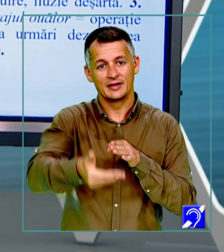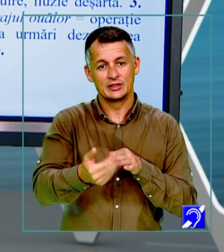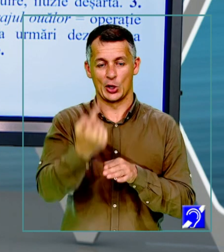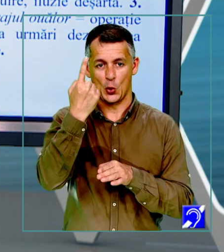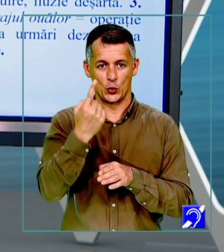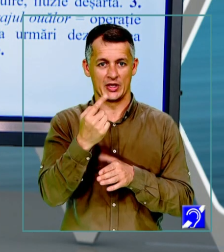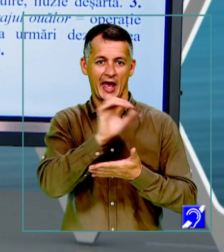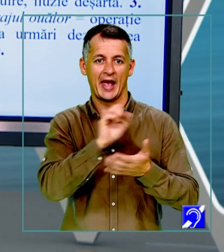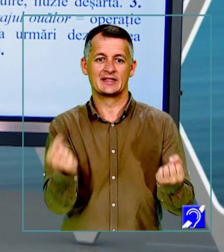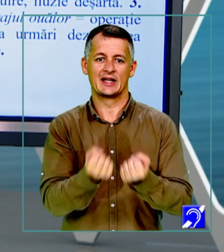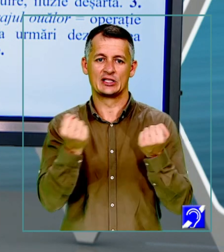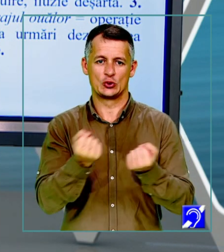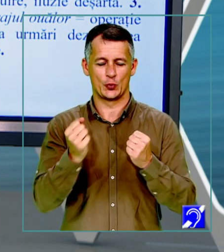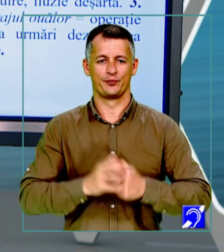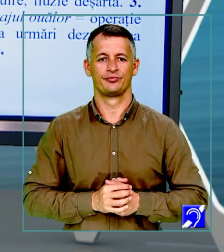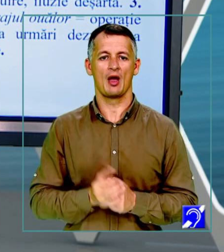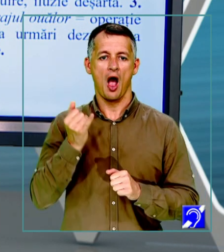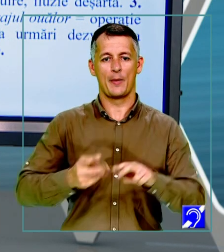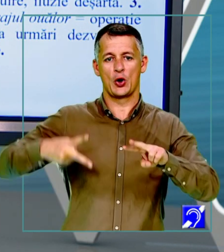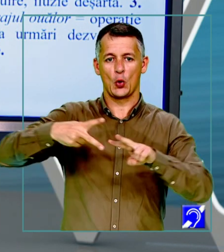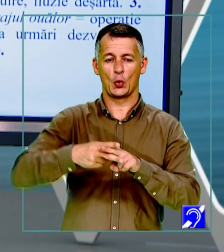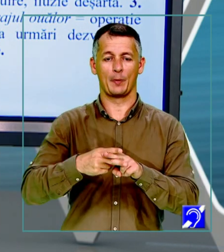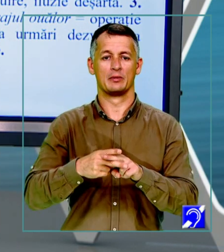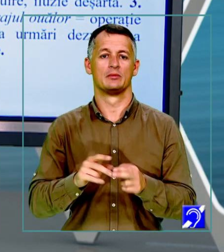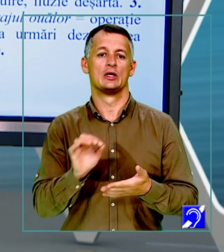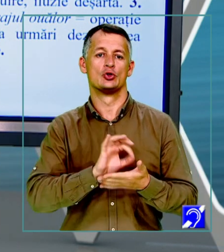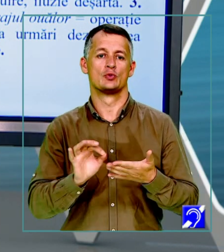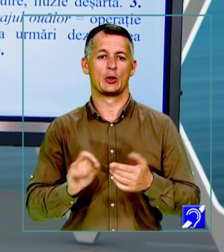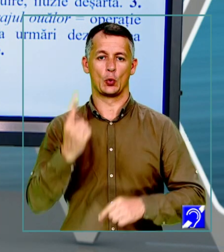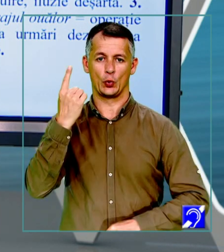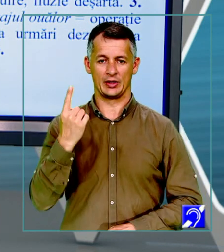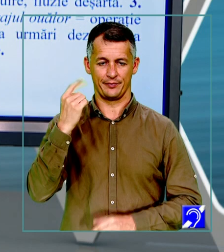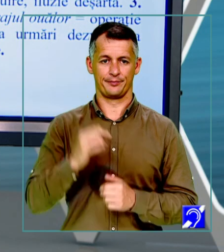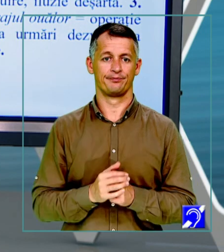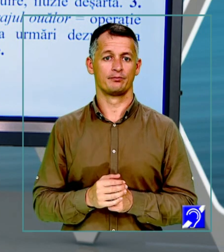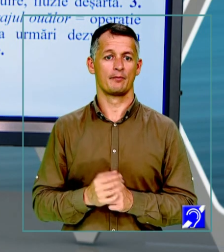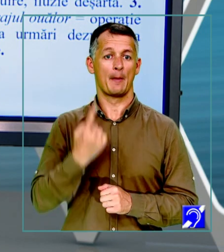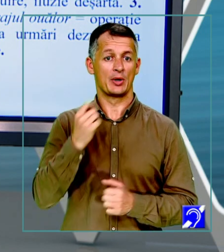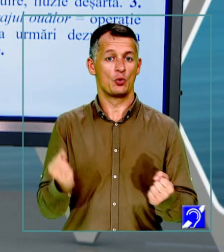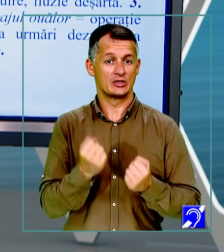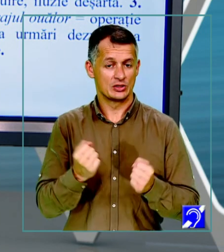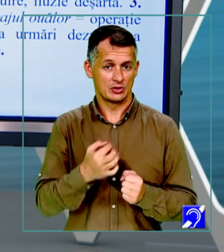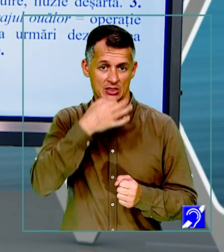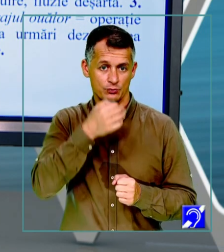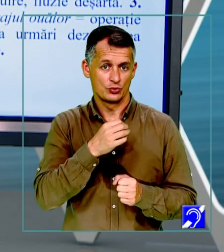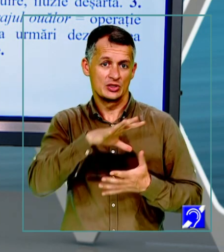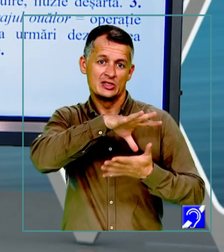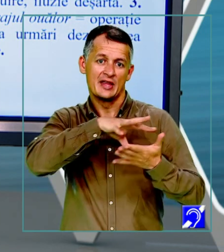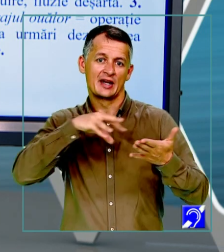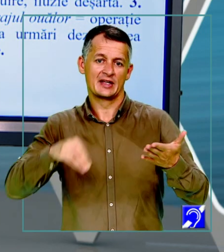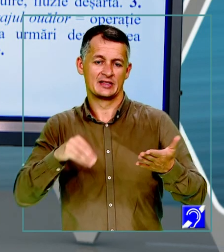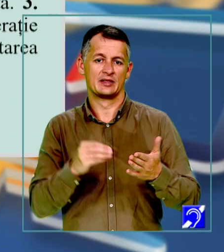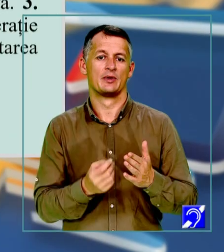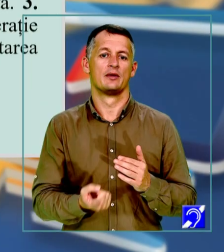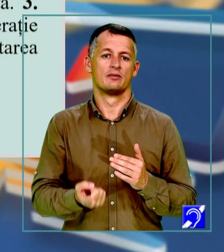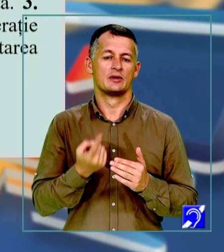exerciții. Deocamdată ne ocupăm de subiectul întâi. Primul exercițiu ne cere să transcriem dintr-un articol de